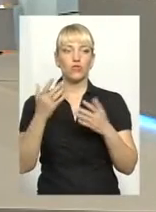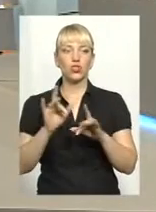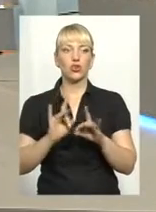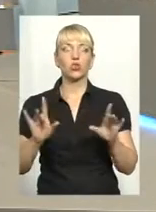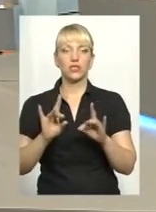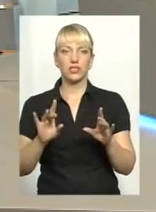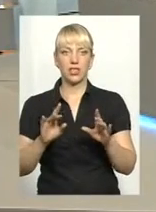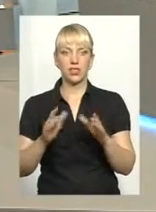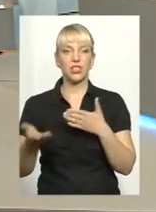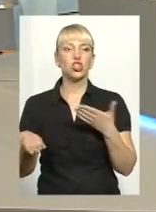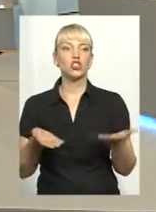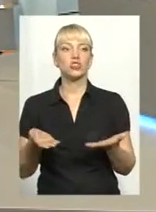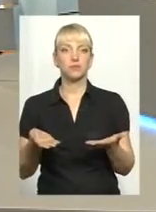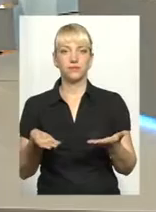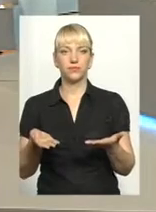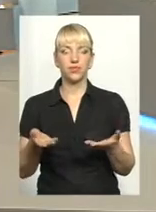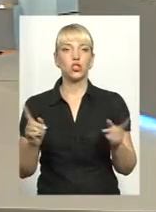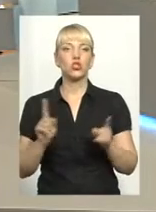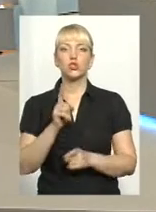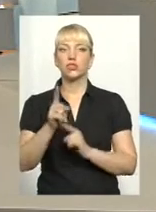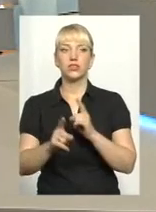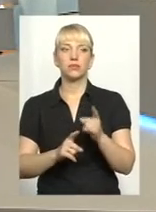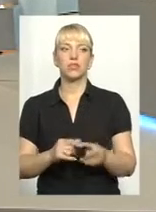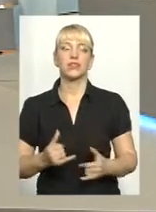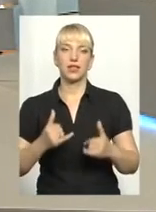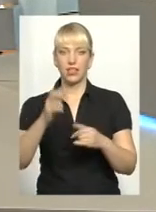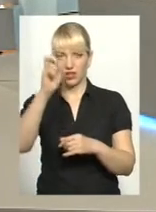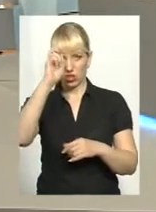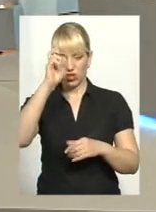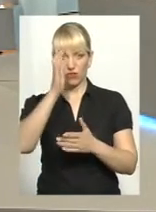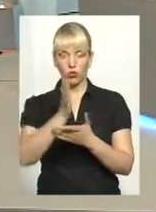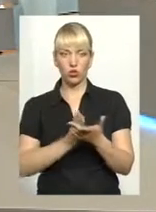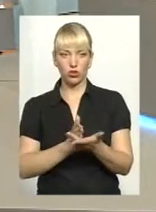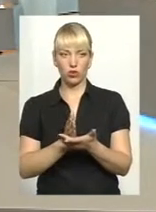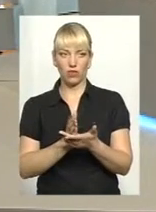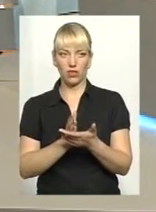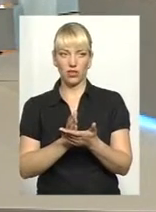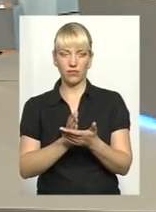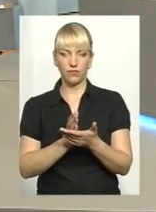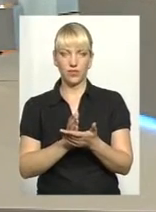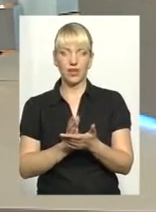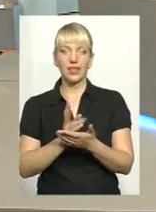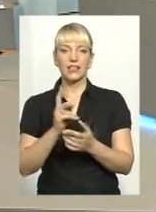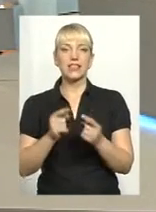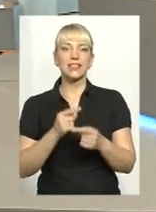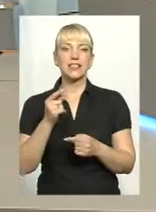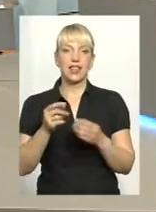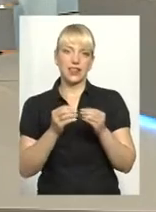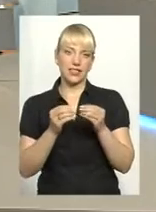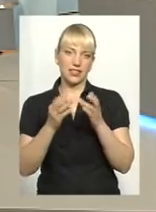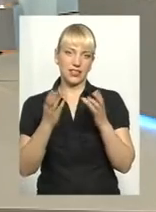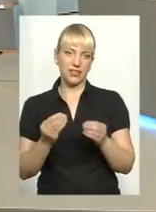що зміниться для державного чиновника буквально, можна сказати, вже за 10 днів